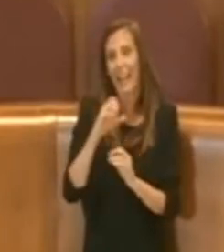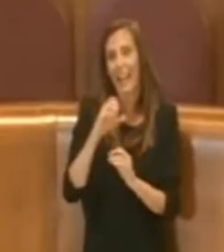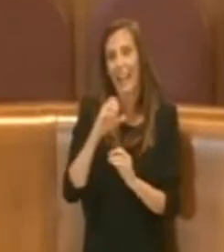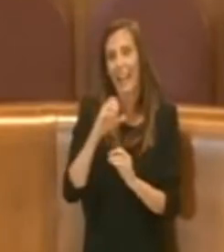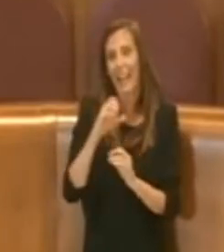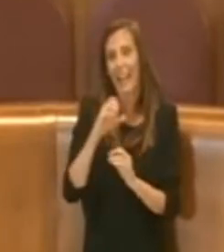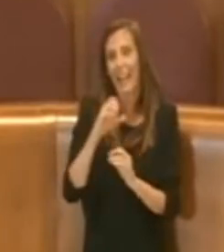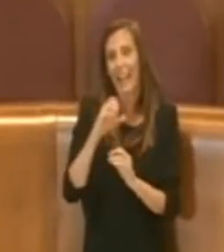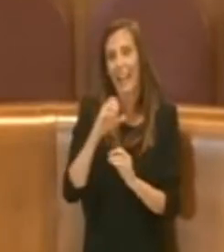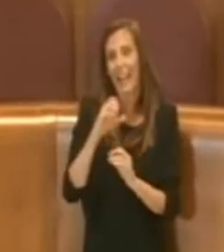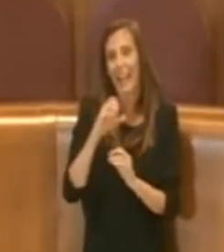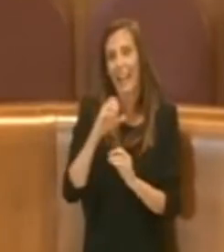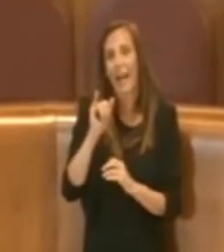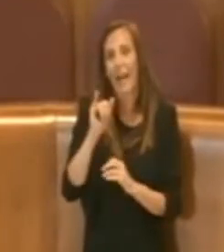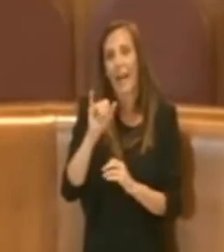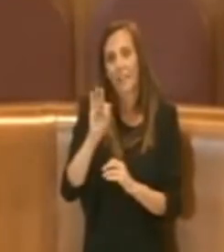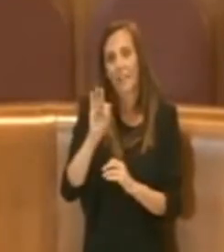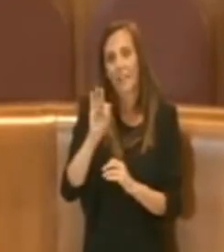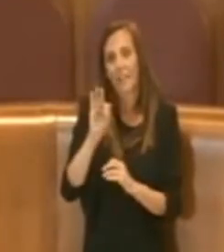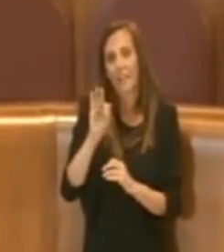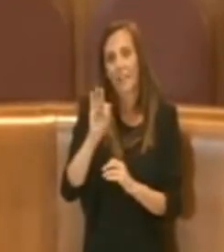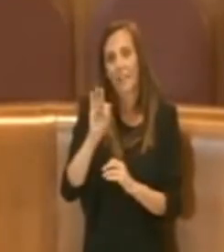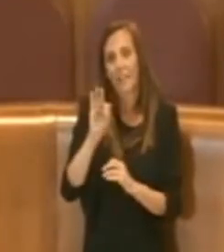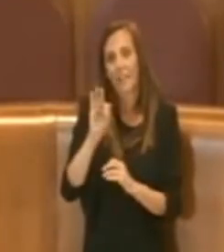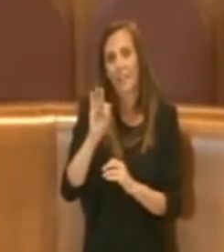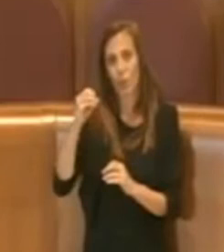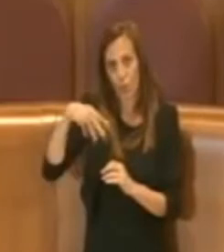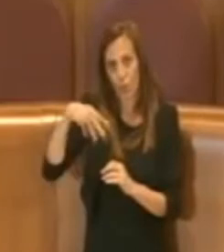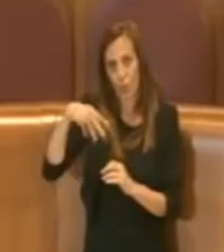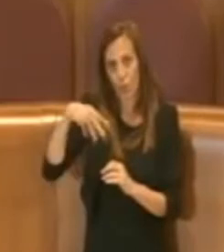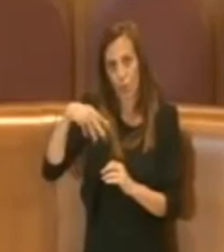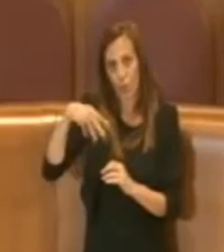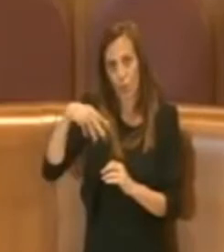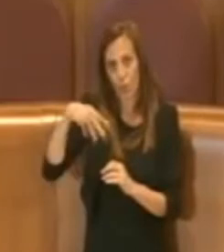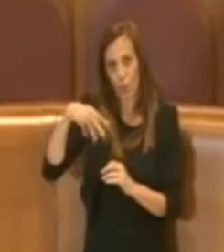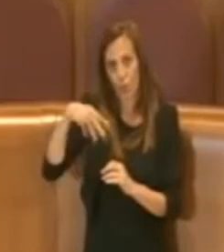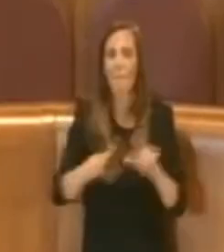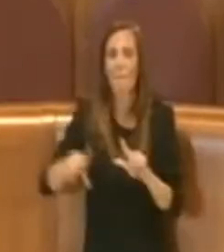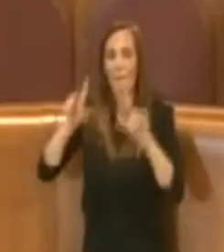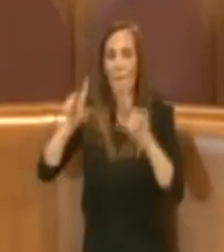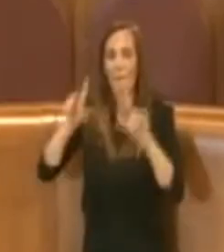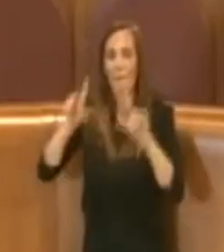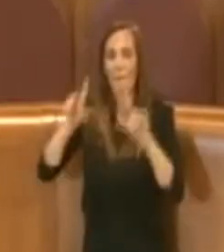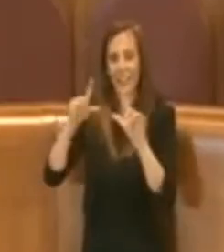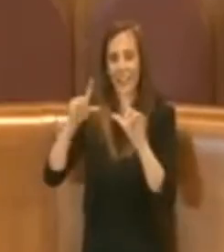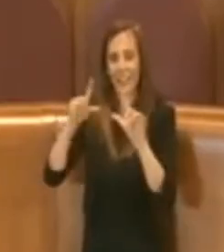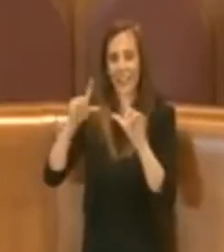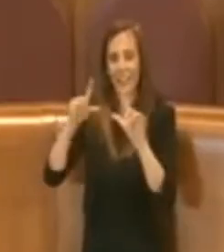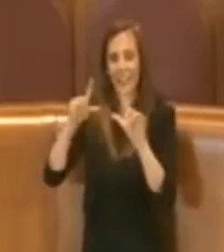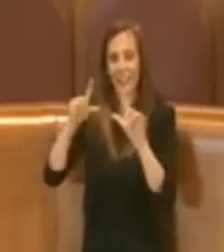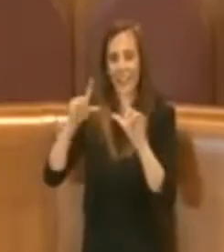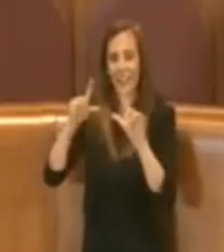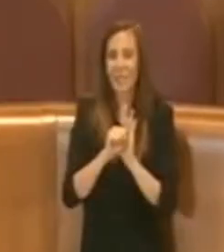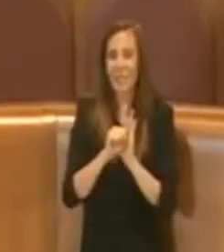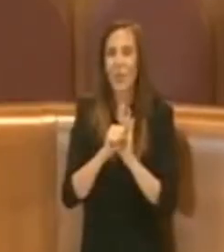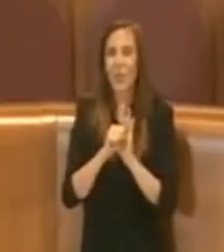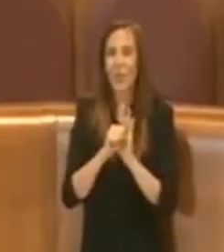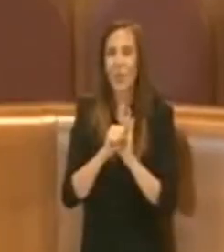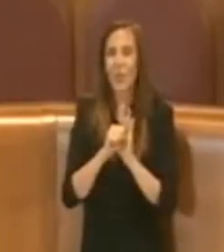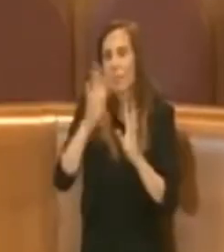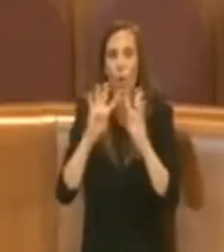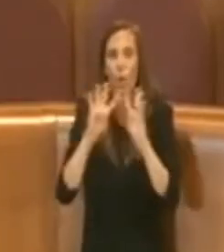apparissero eh per lo più immagini simbolo eh più conosciute del della Roma capitale cioè il